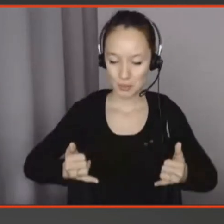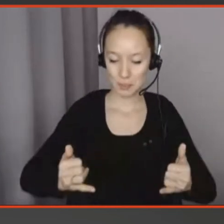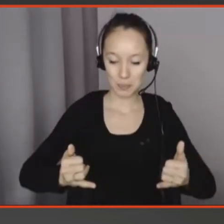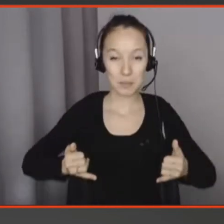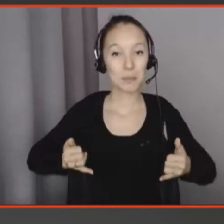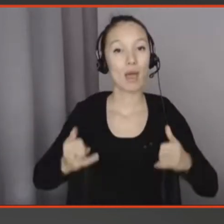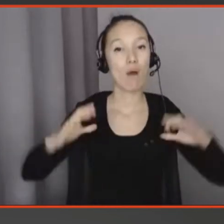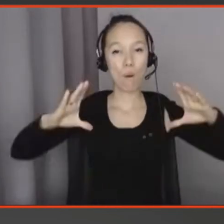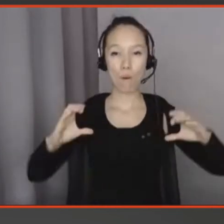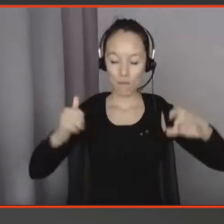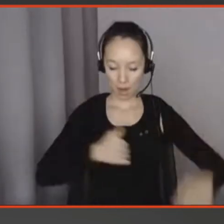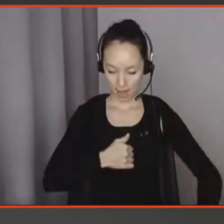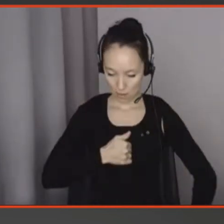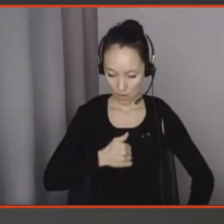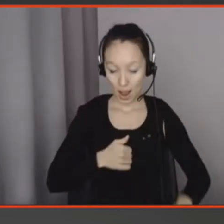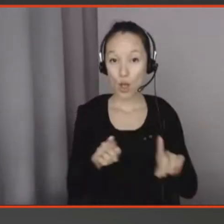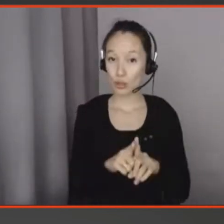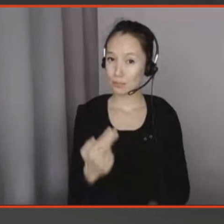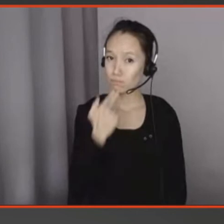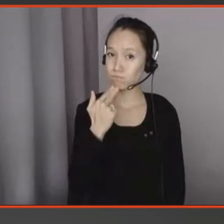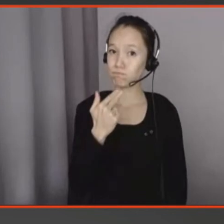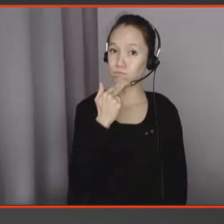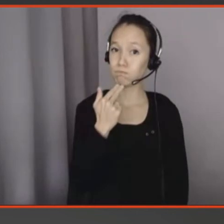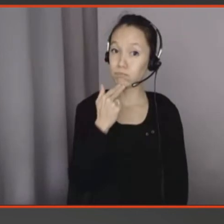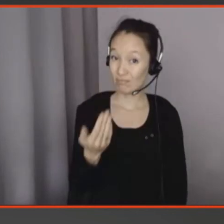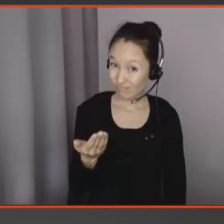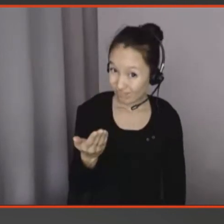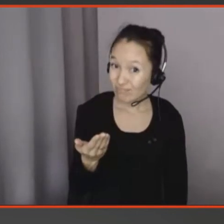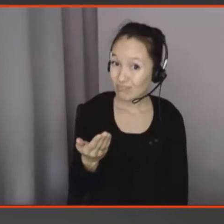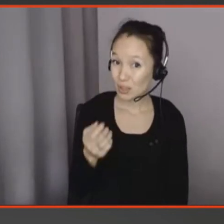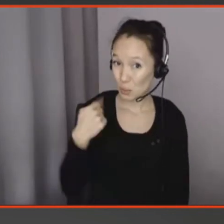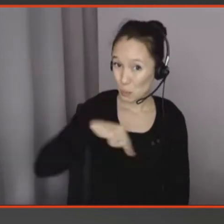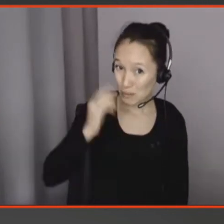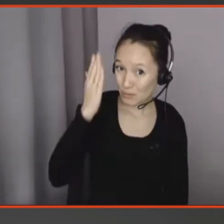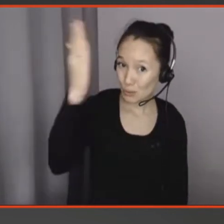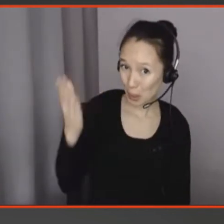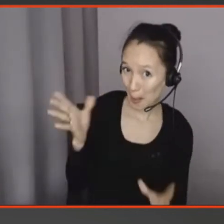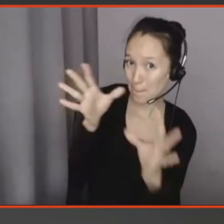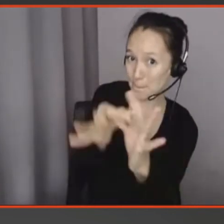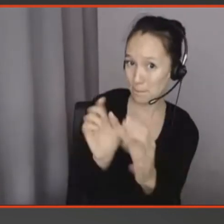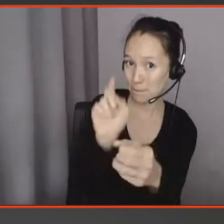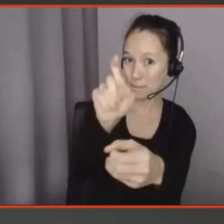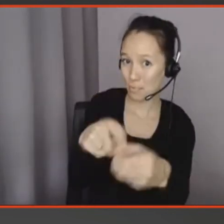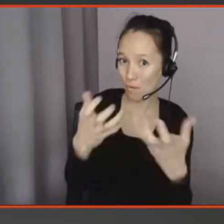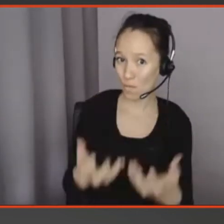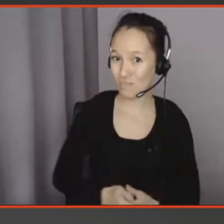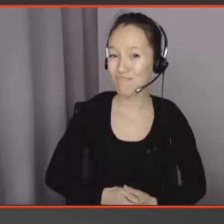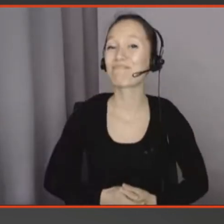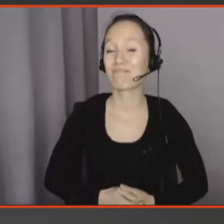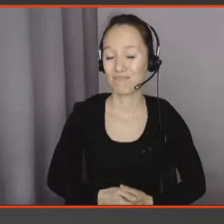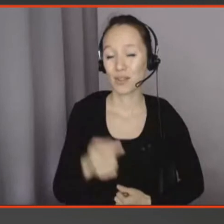individualisé et très efficient. Est-ce que pour autant, c'est un futur désirable ? Je vous laisse juger. Et c'est vrai que